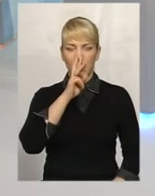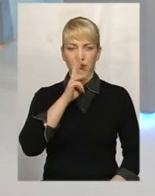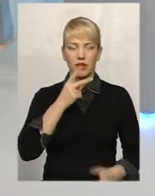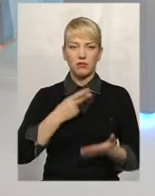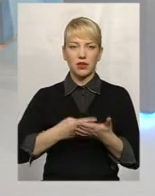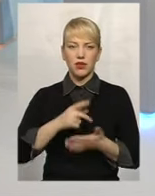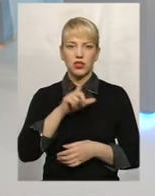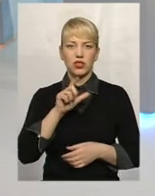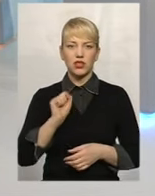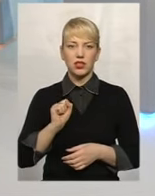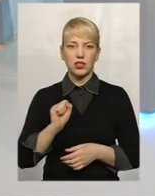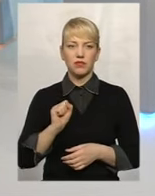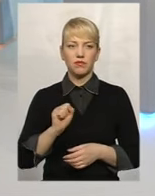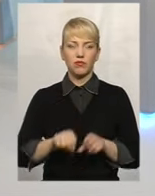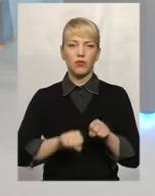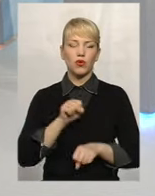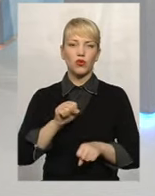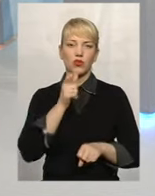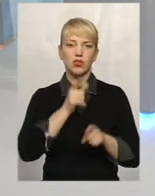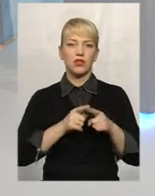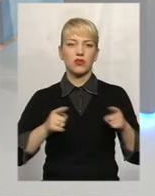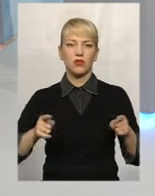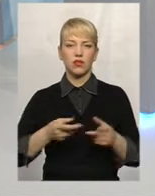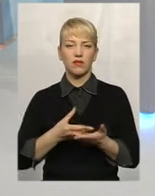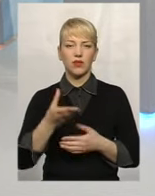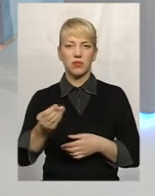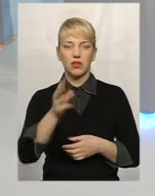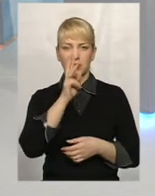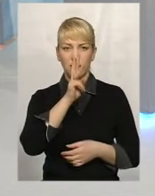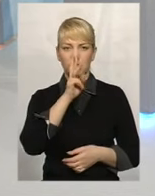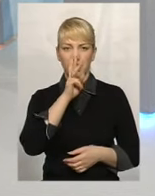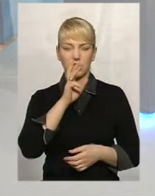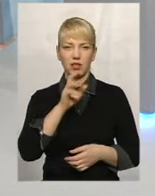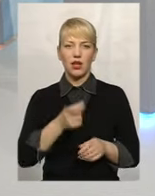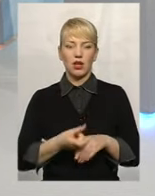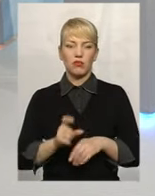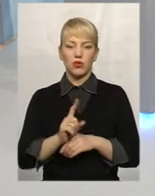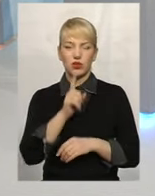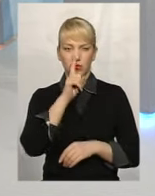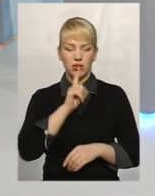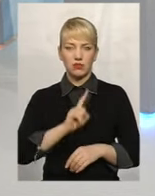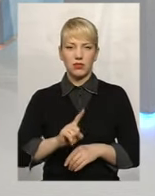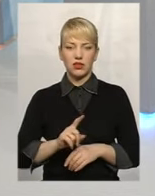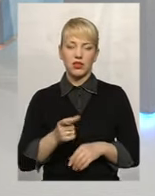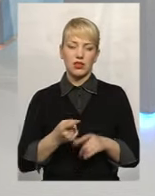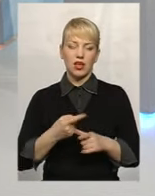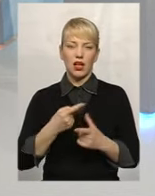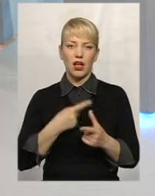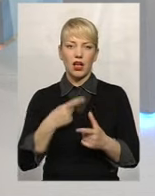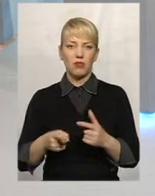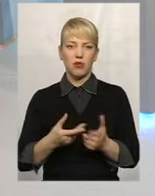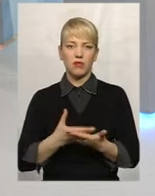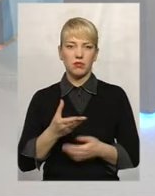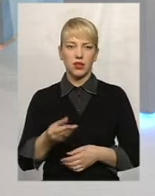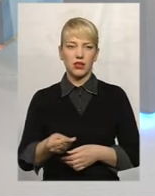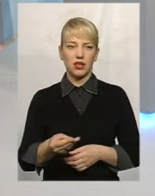передбачена за порушення строків виплати заробітної плати понад один місяць, або виплата